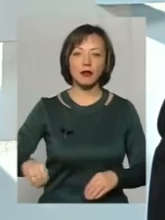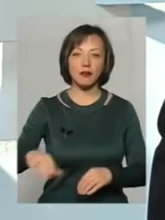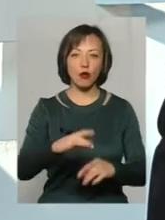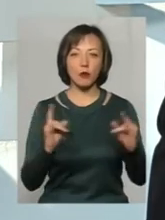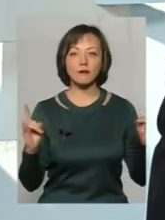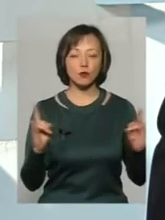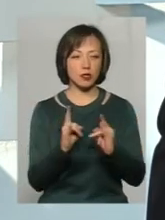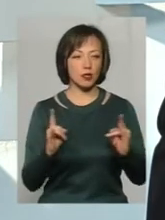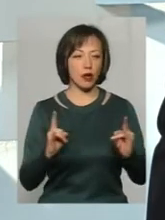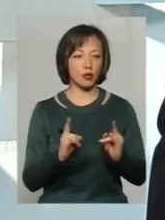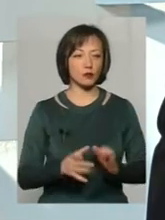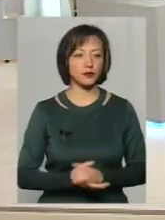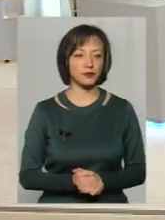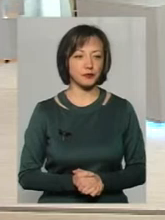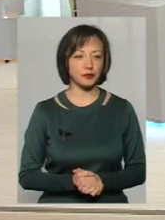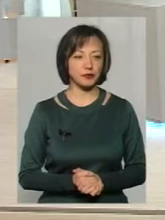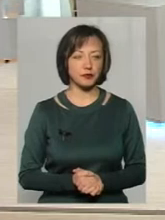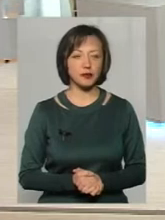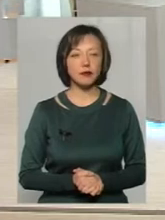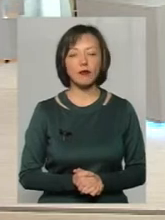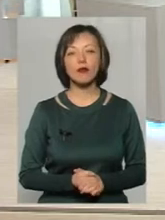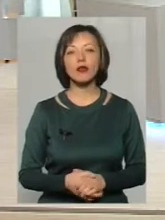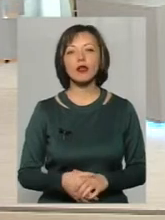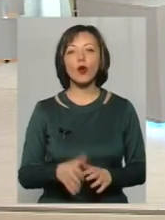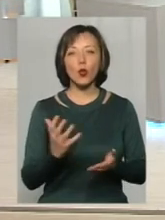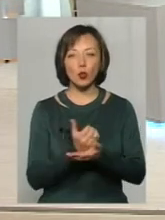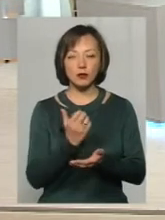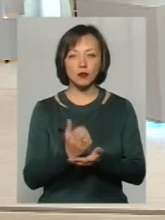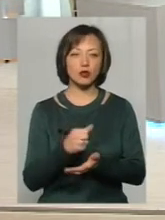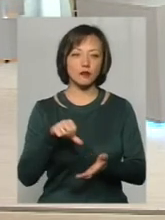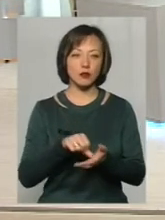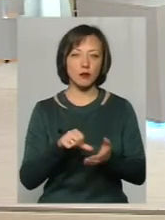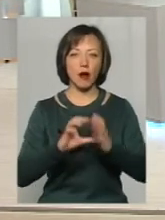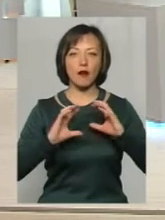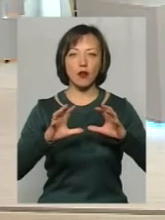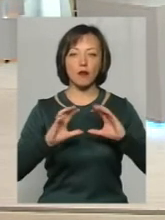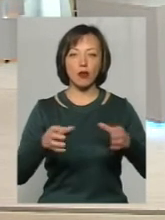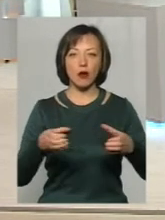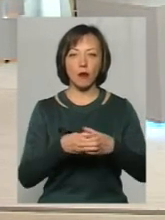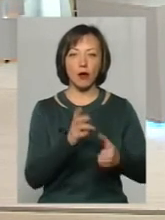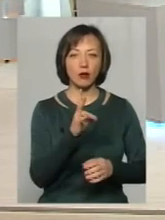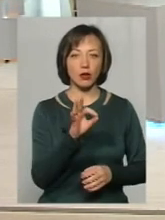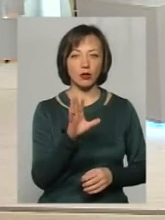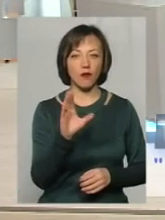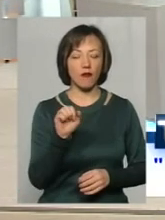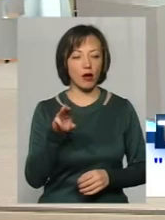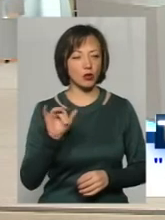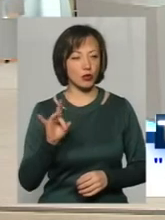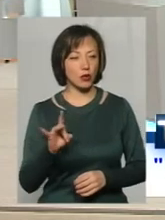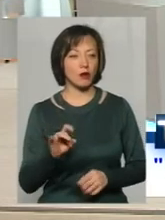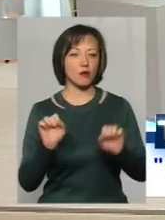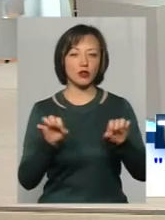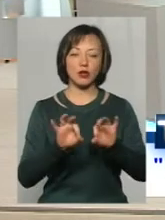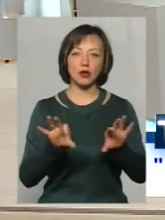футзалу. Успішно виступає волейбольна команда «Новатор». Про «Новатор» можна